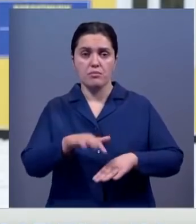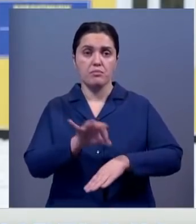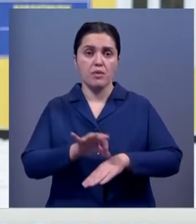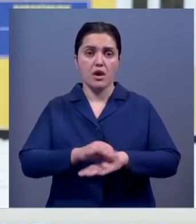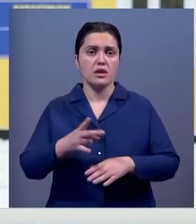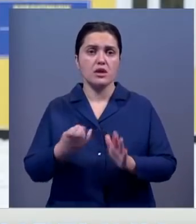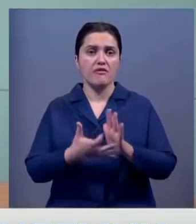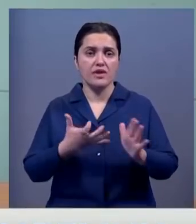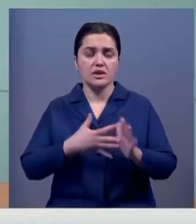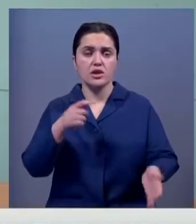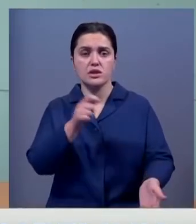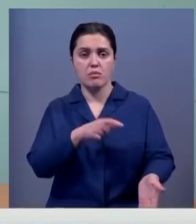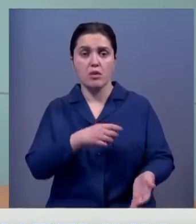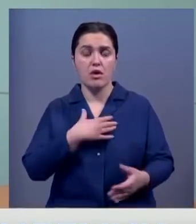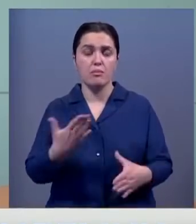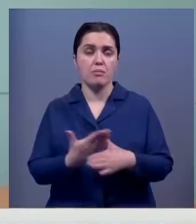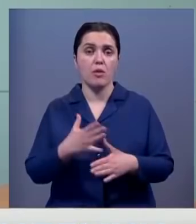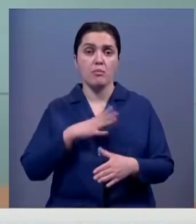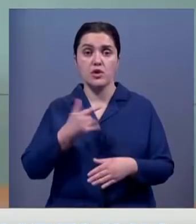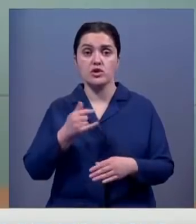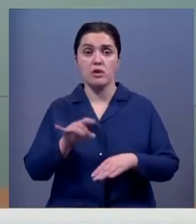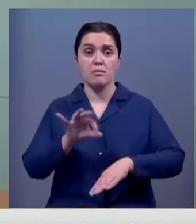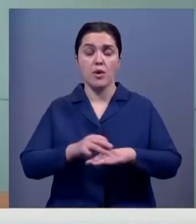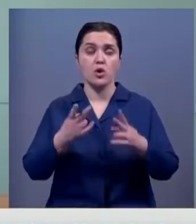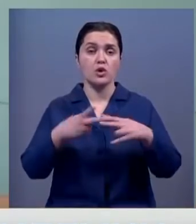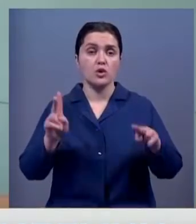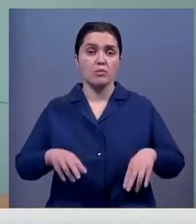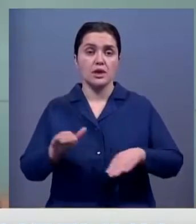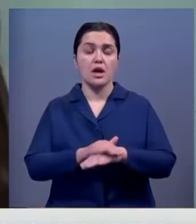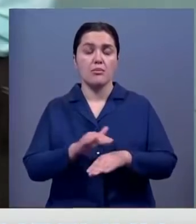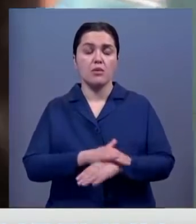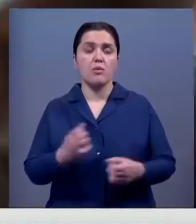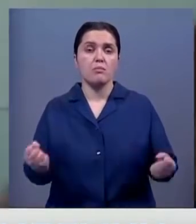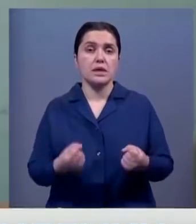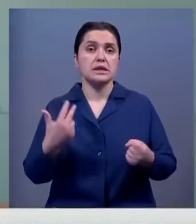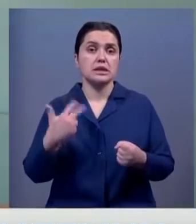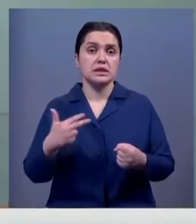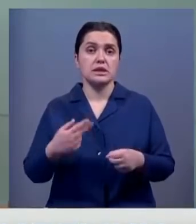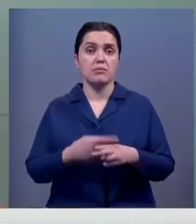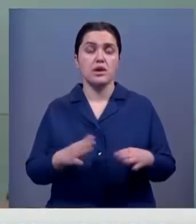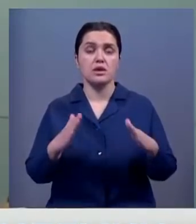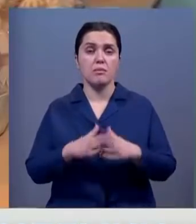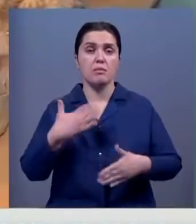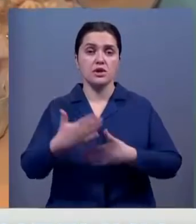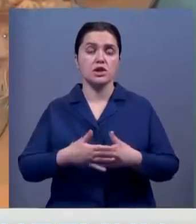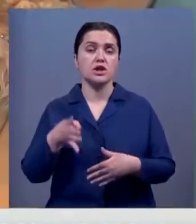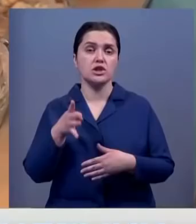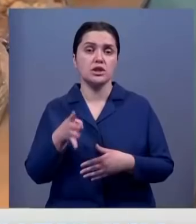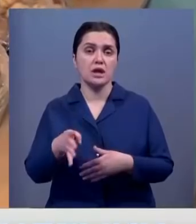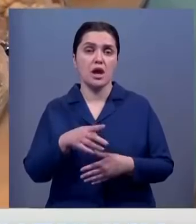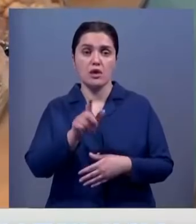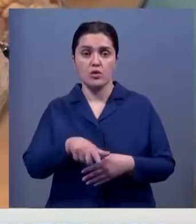штативов, капельниц. В самый пик карантина клуб Добряков поддерживал 30 карантинных домов. Почти 4 тысячи жителей они